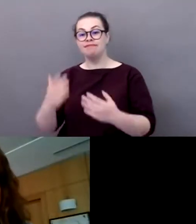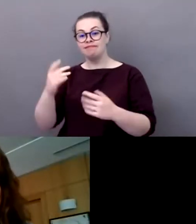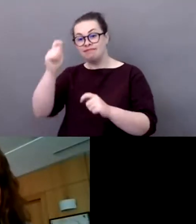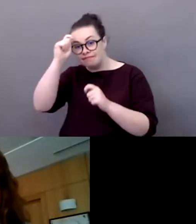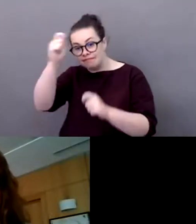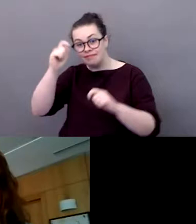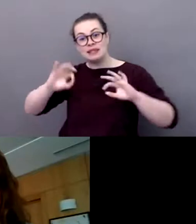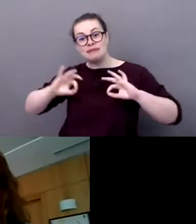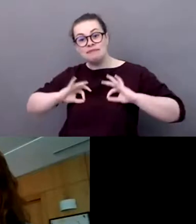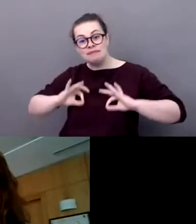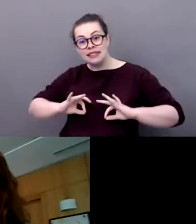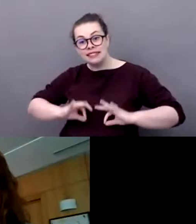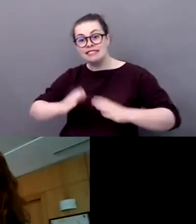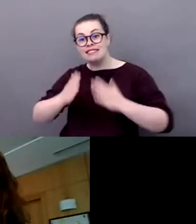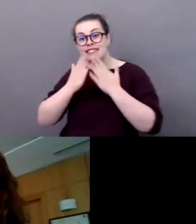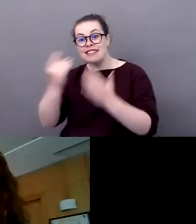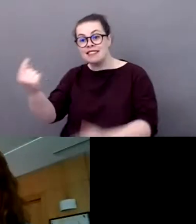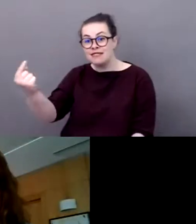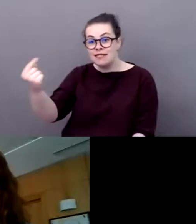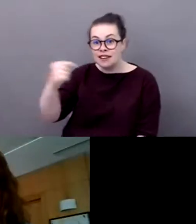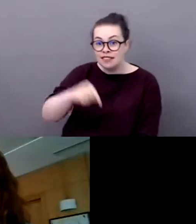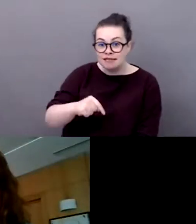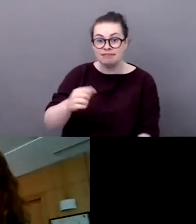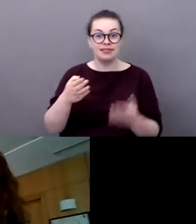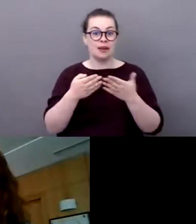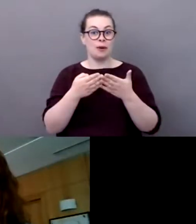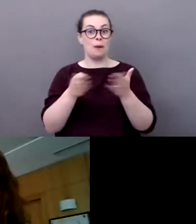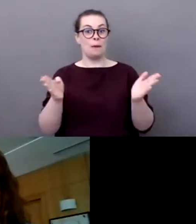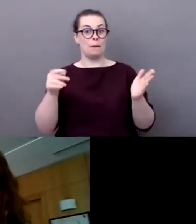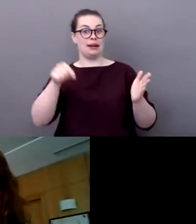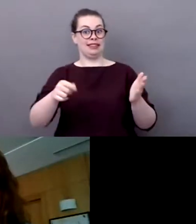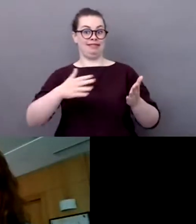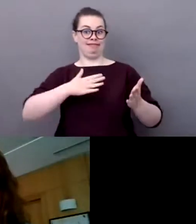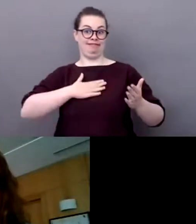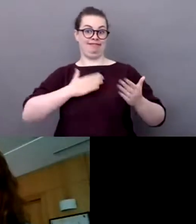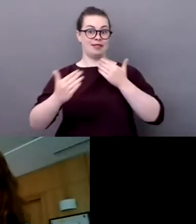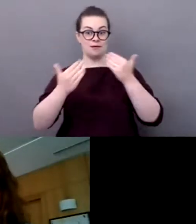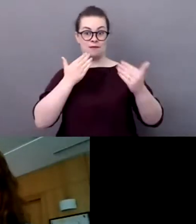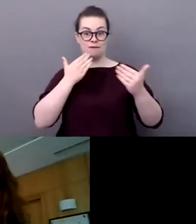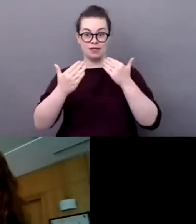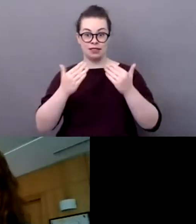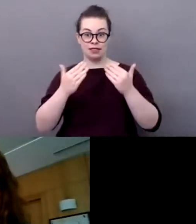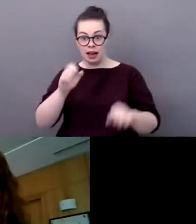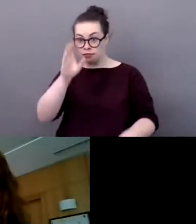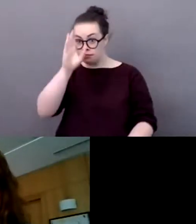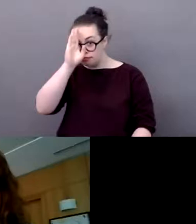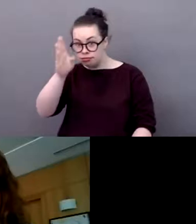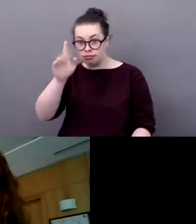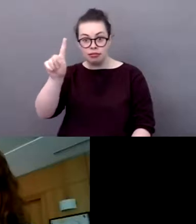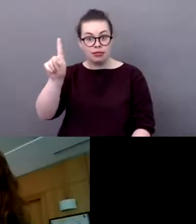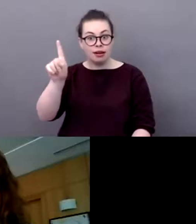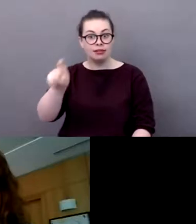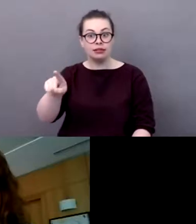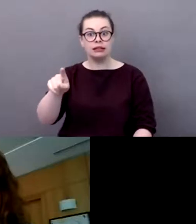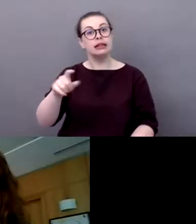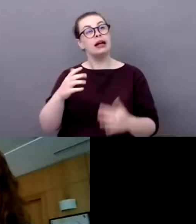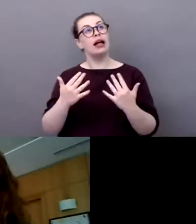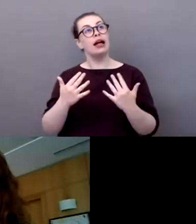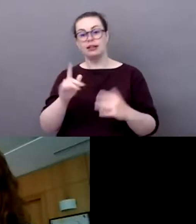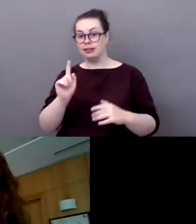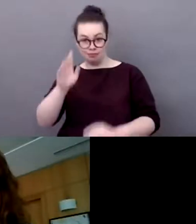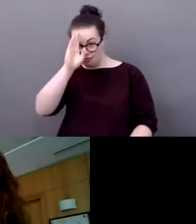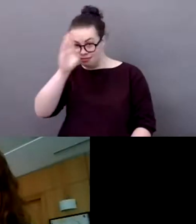Est-ce qu'on peut directement commencer en vous demandant des nouvelles de la France? Comment la France s'est-elle jusqu'à présent